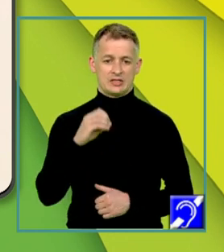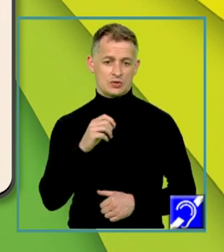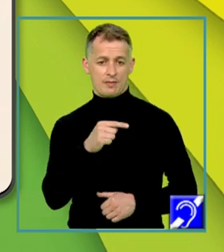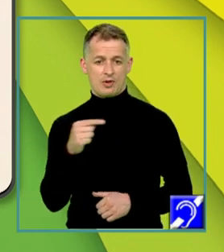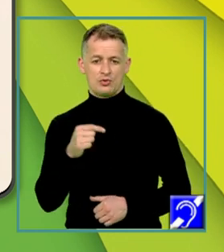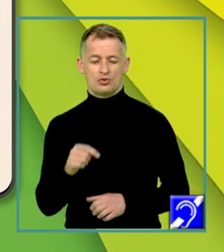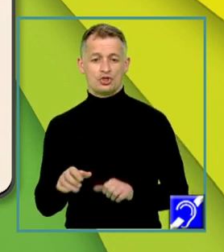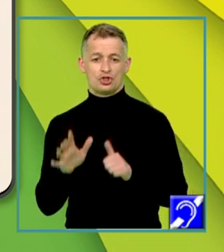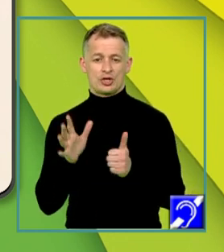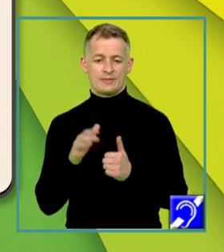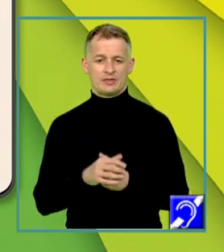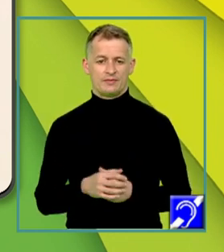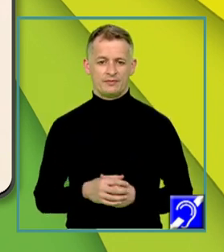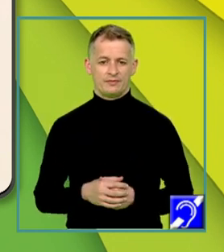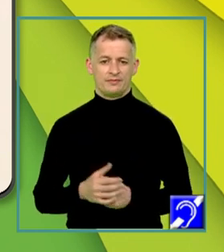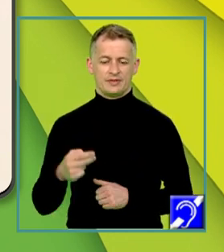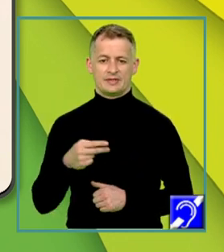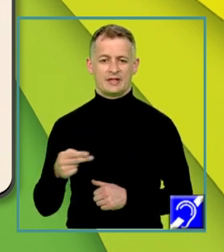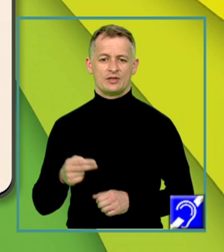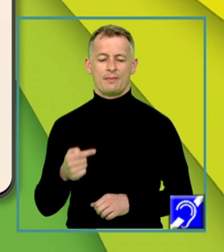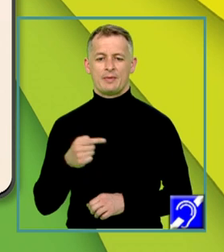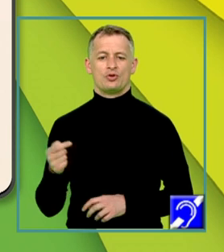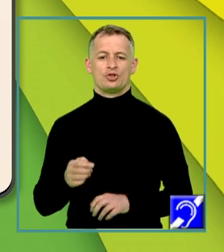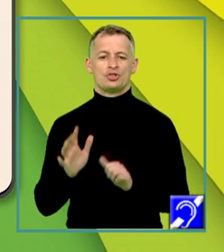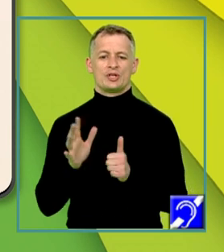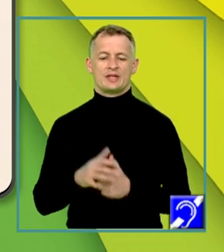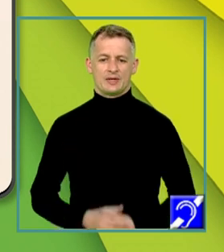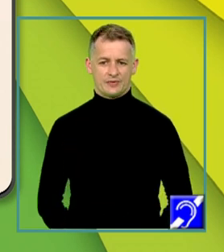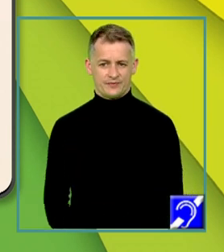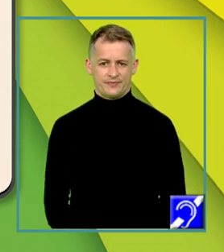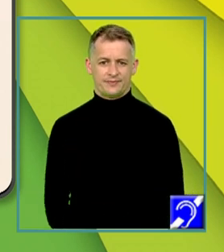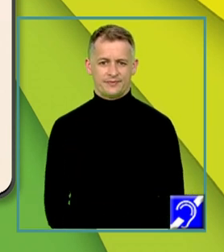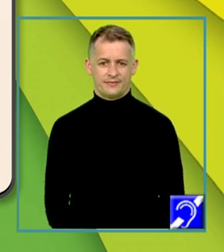minus 16 egal cu minus 16.